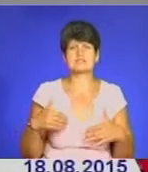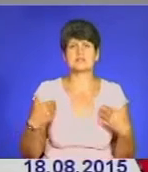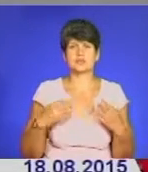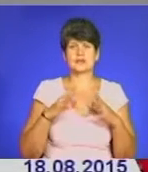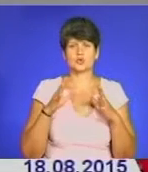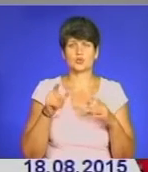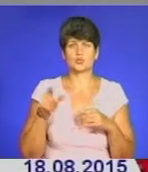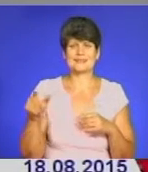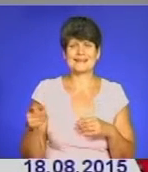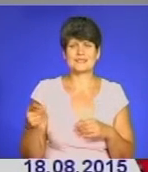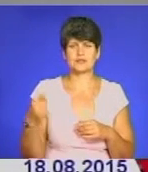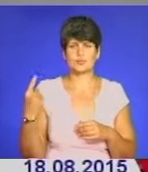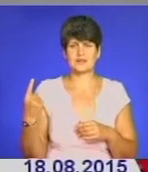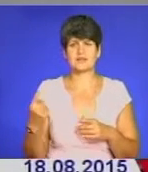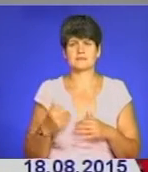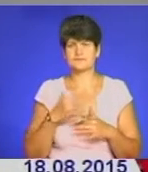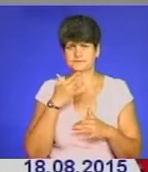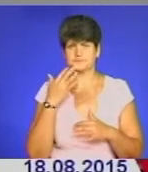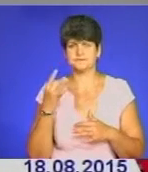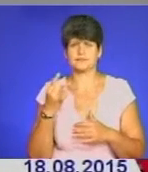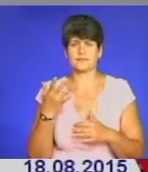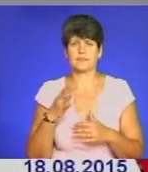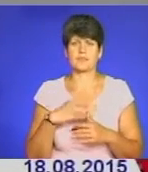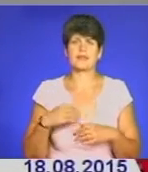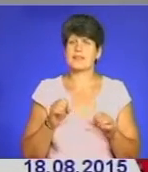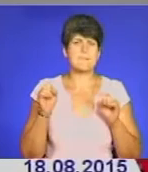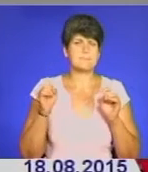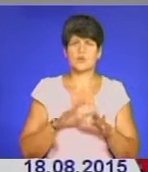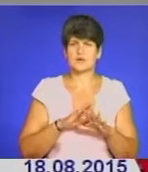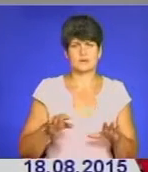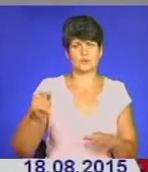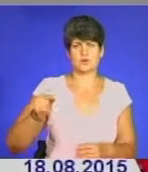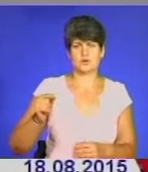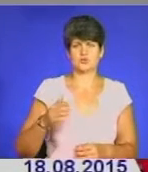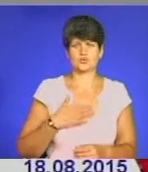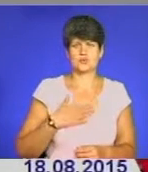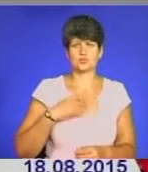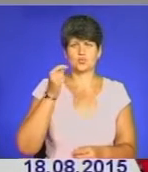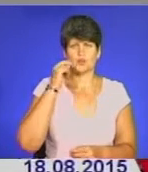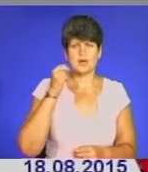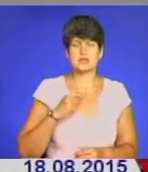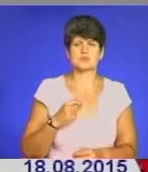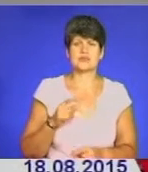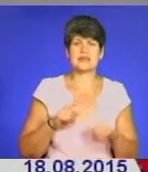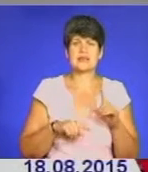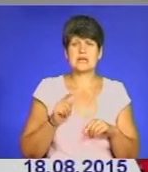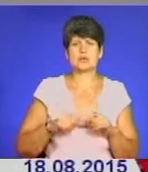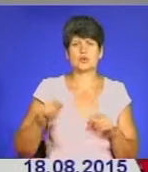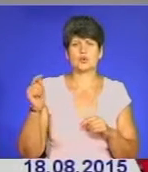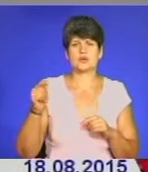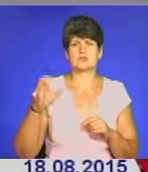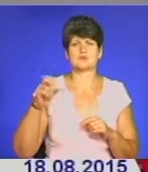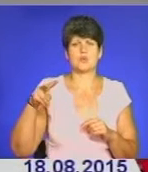Тернопілля в черговий раз. Не покинути Луганщину, нашу українську рідну Луганщину,